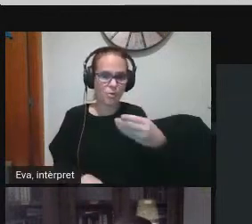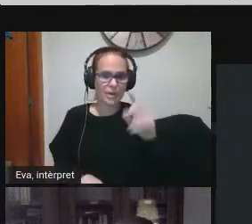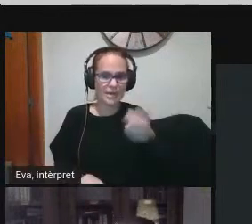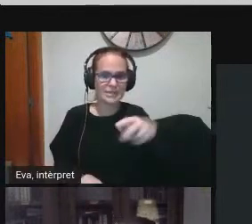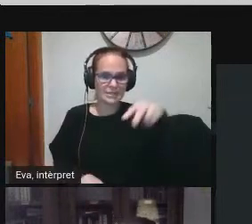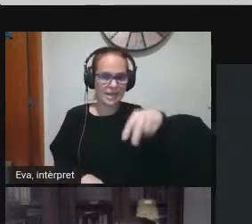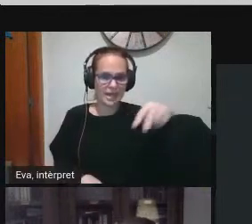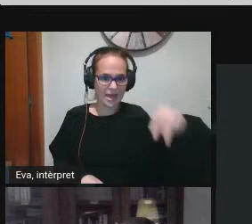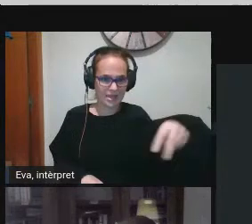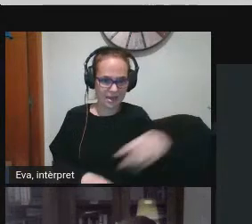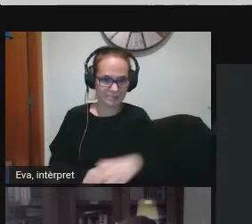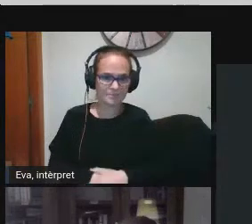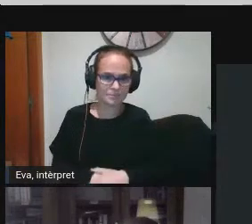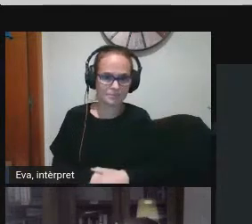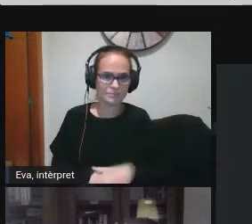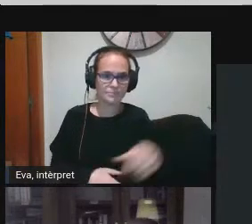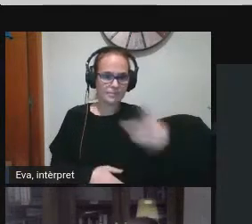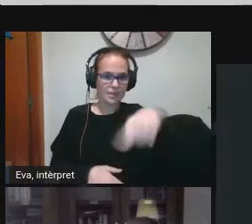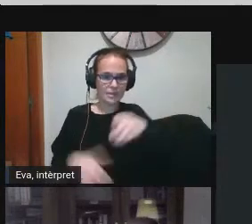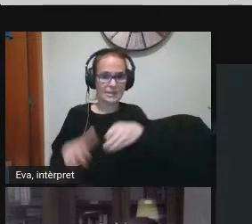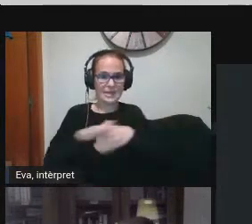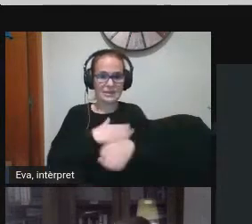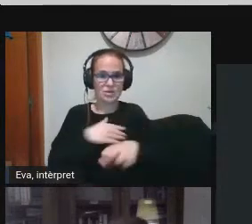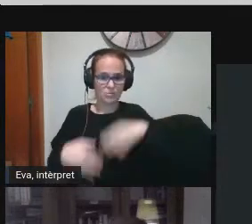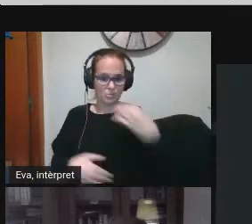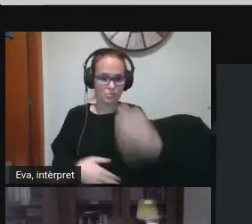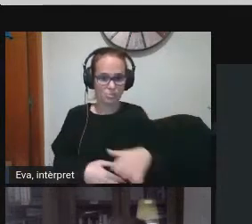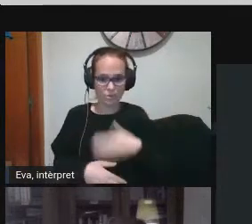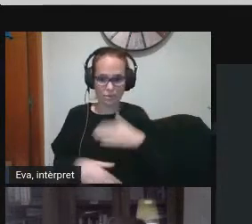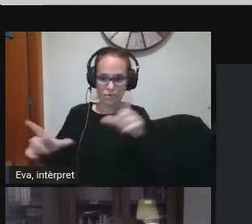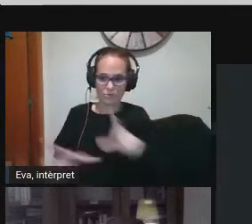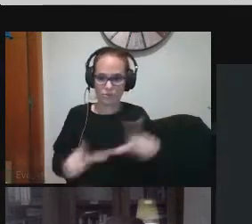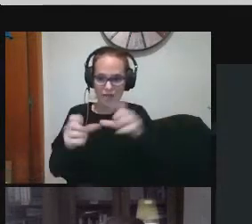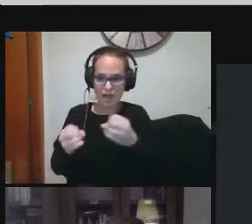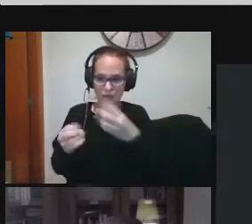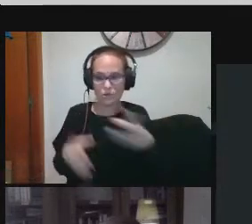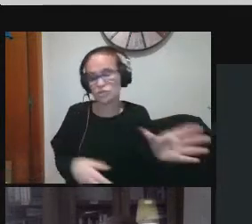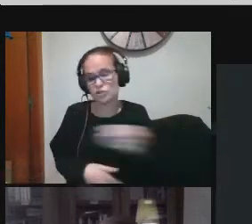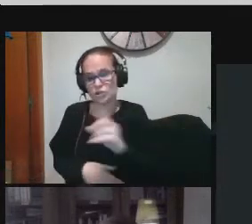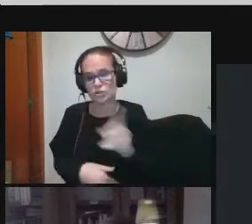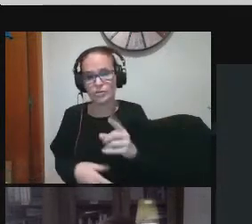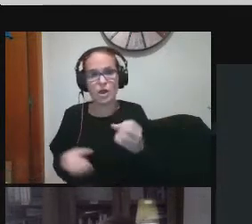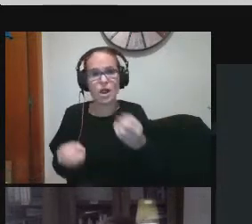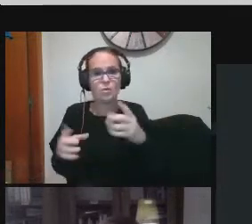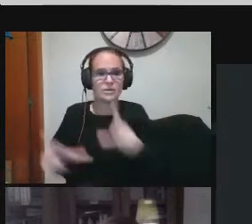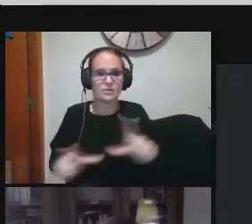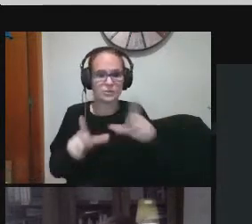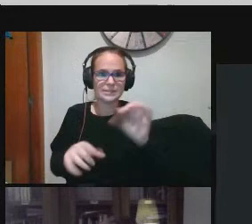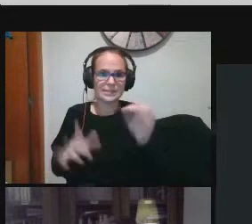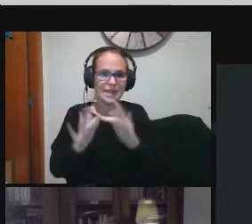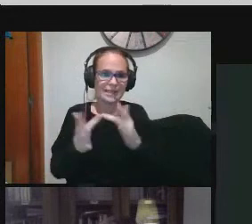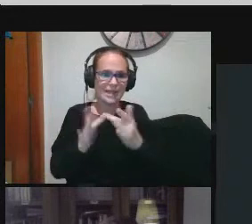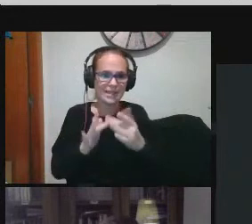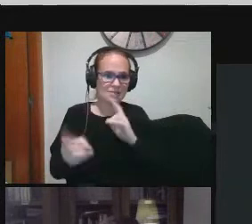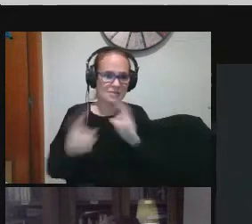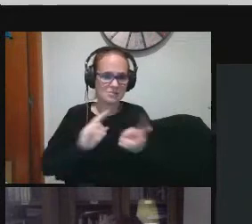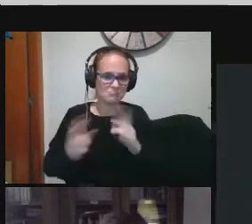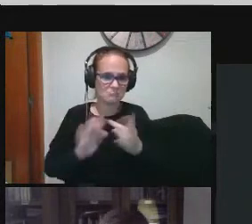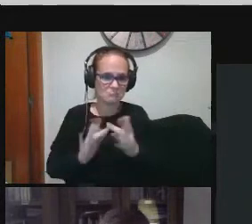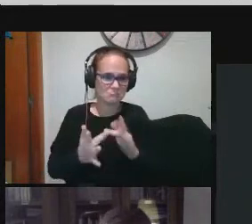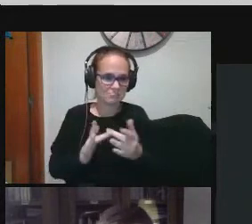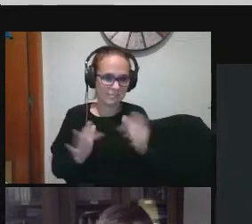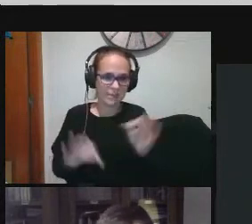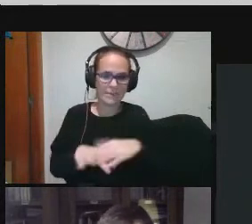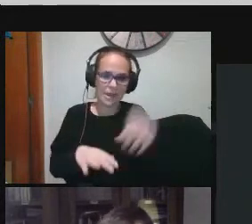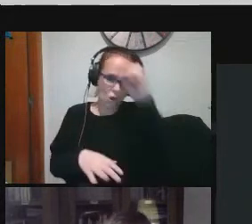-N. Llavors, podeu entrar aquí i algunes de les diapositives no totes però algunes hem fet un parell de diapositives seran interactives i us demanarem la